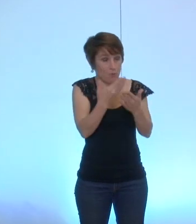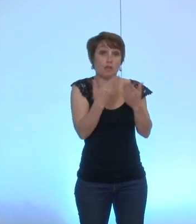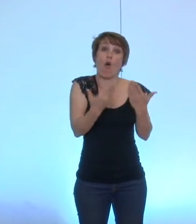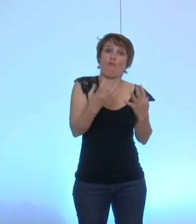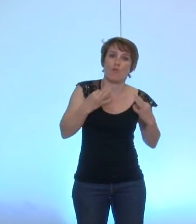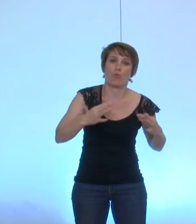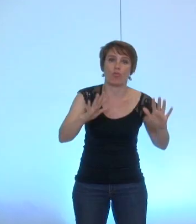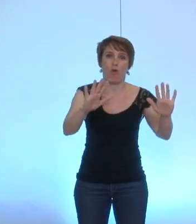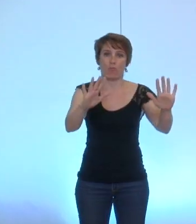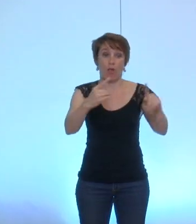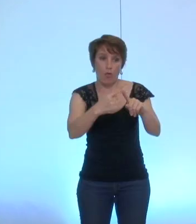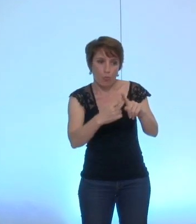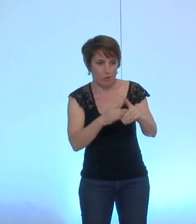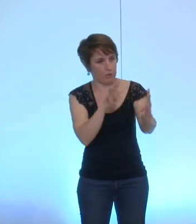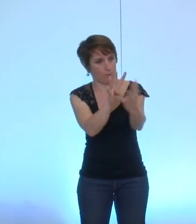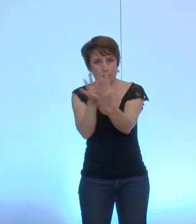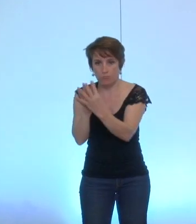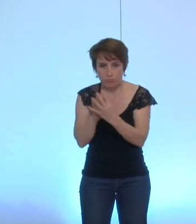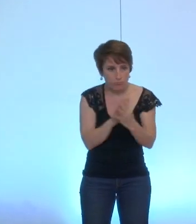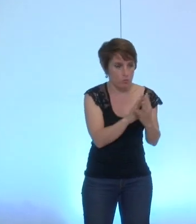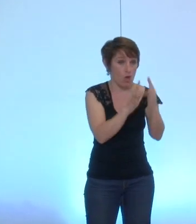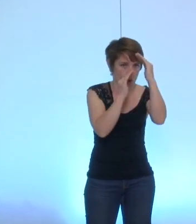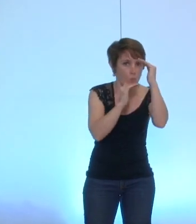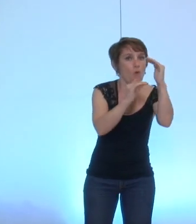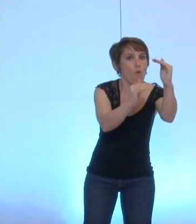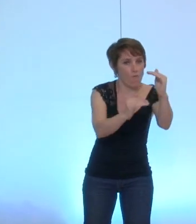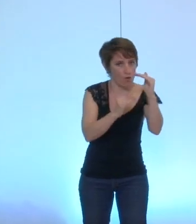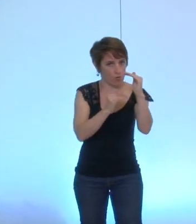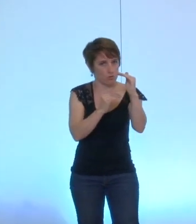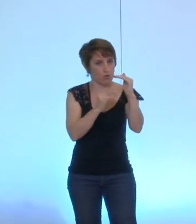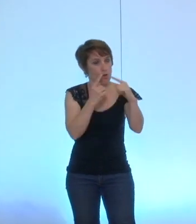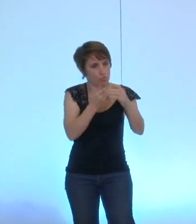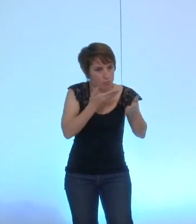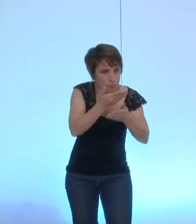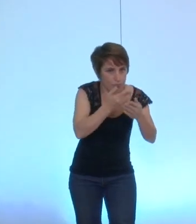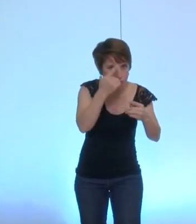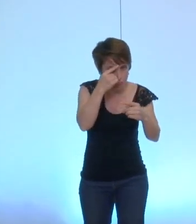de reconstruire avec eux non seulement la confiance mais les outils que nous nous donnons merci